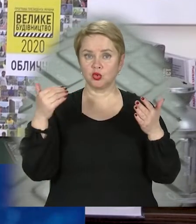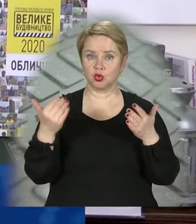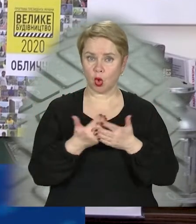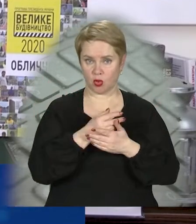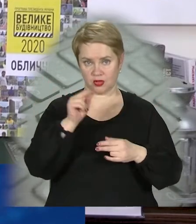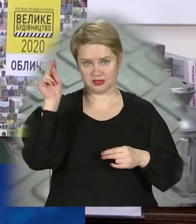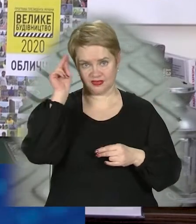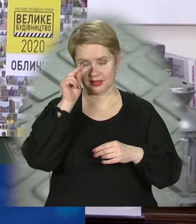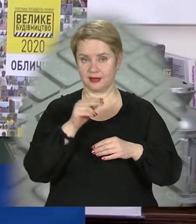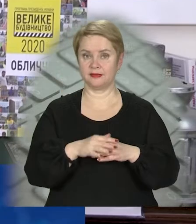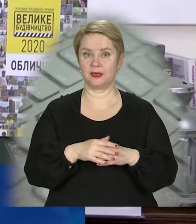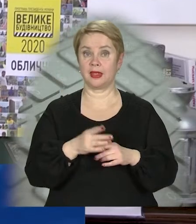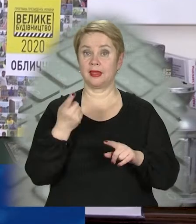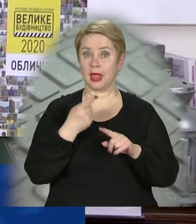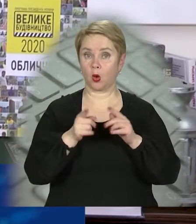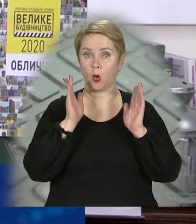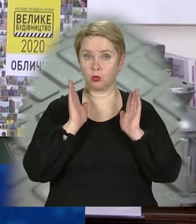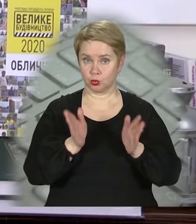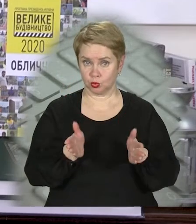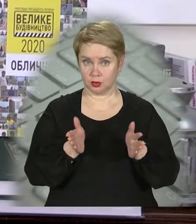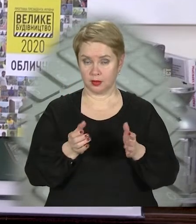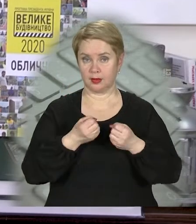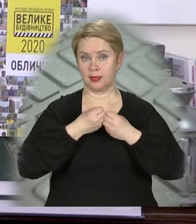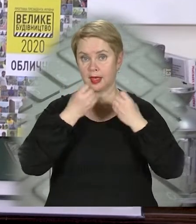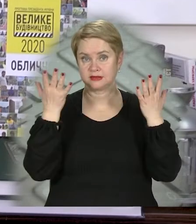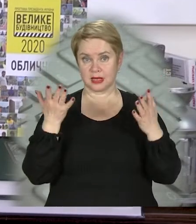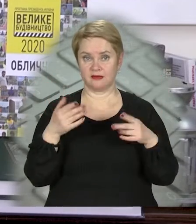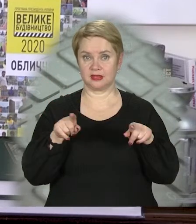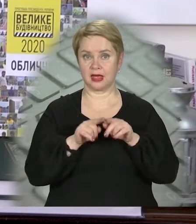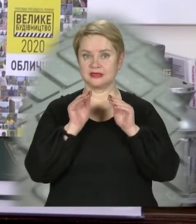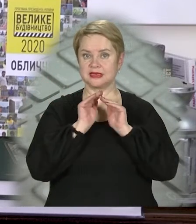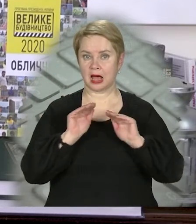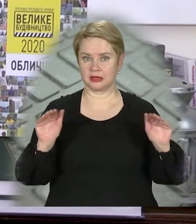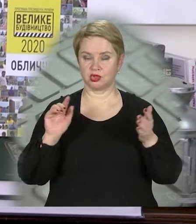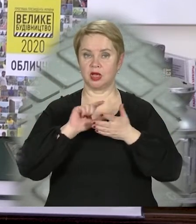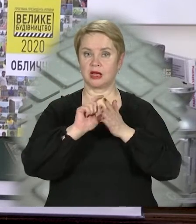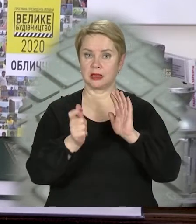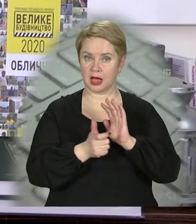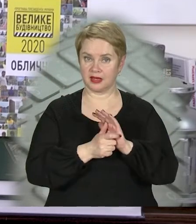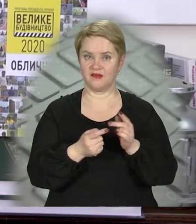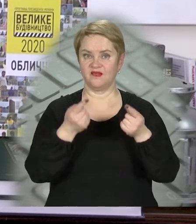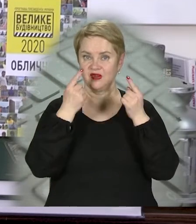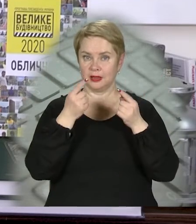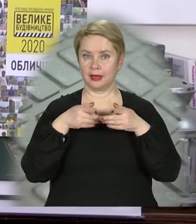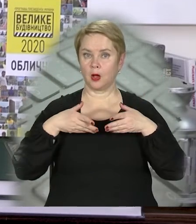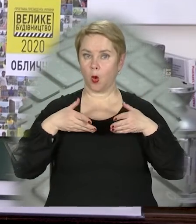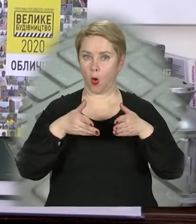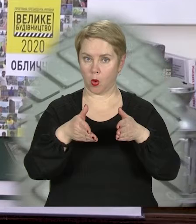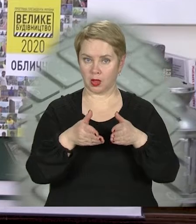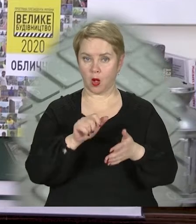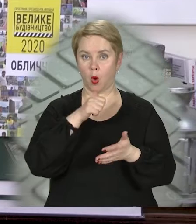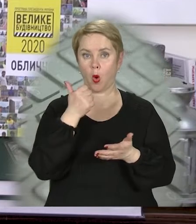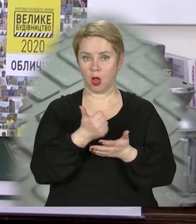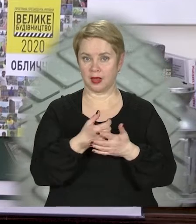нового освітнього простору, в якому будуть яскраві та затишні класи, великі холи. І